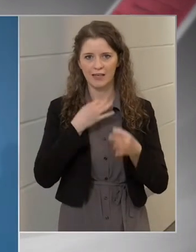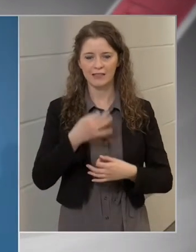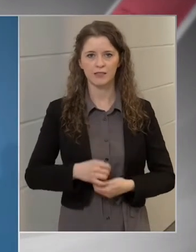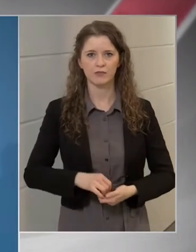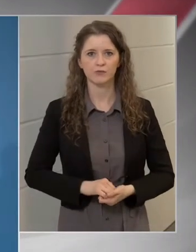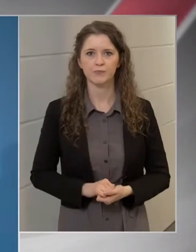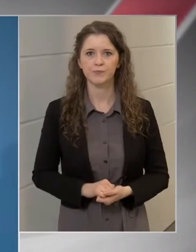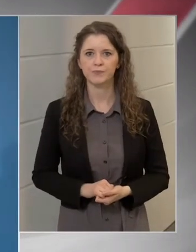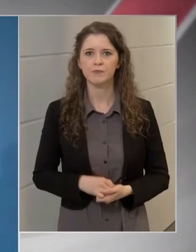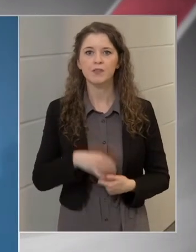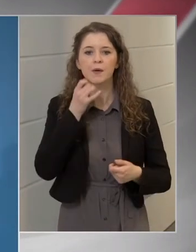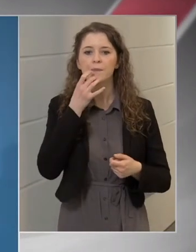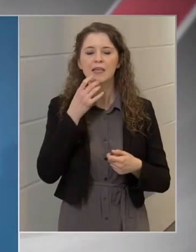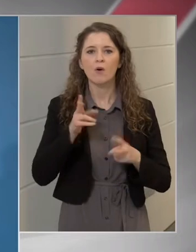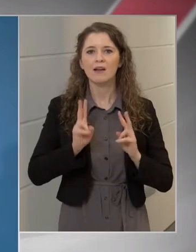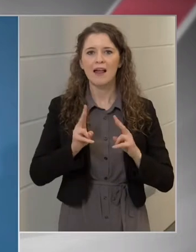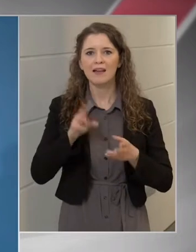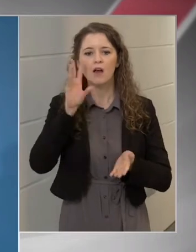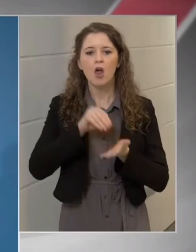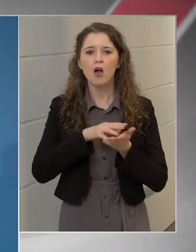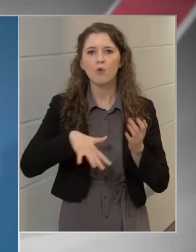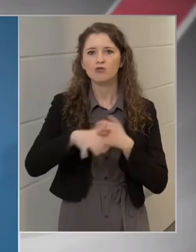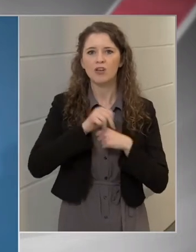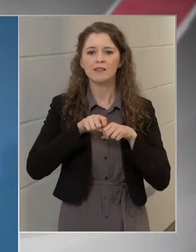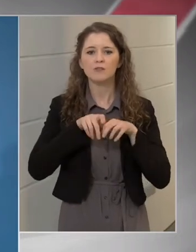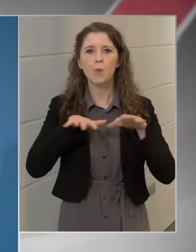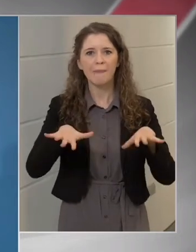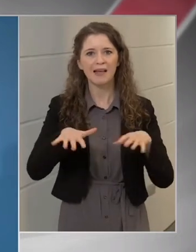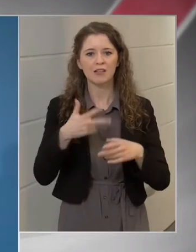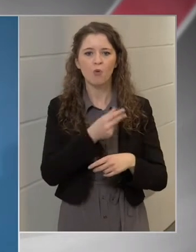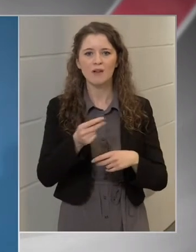Mikor indulhat be a lakosság tömeges oltása?